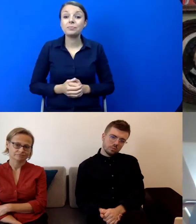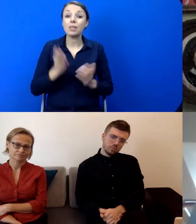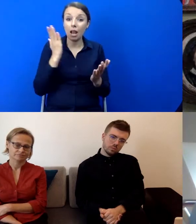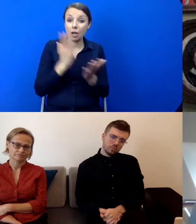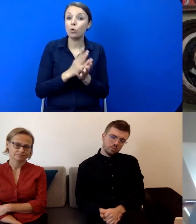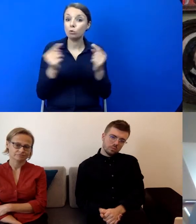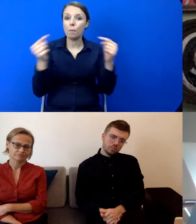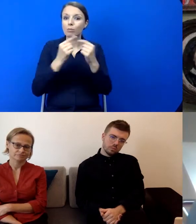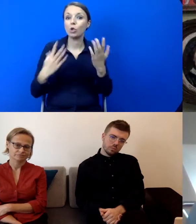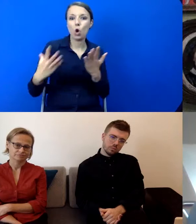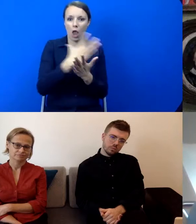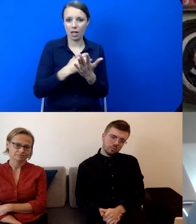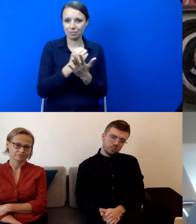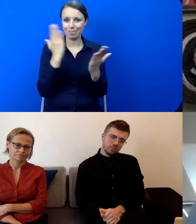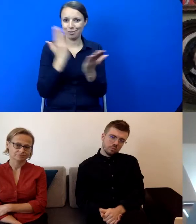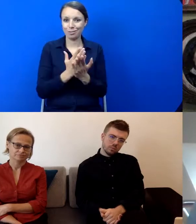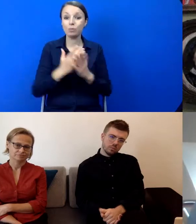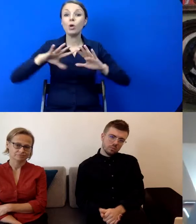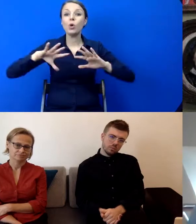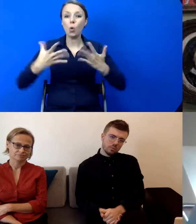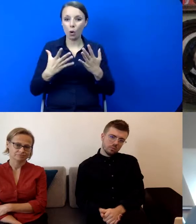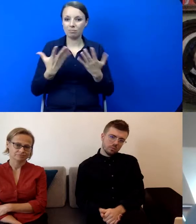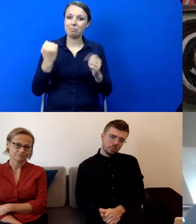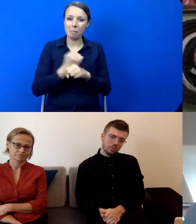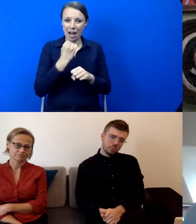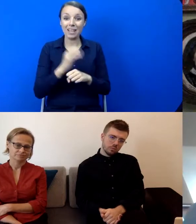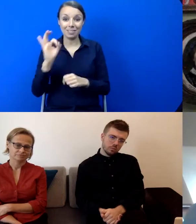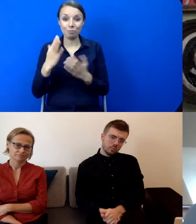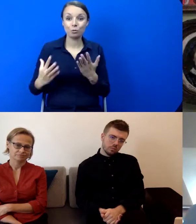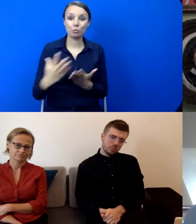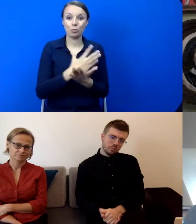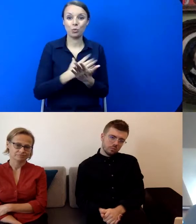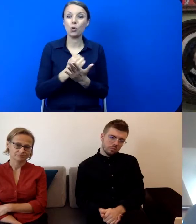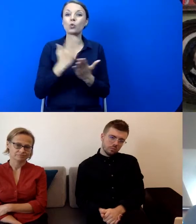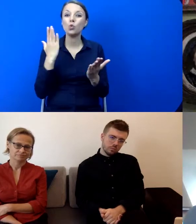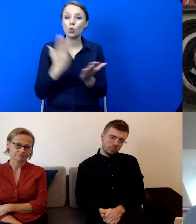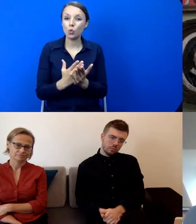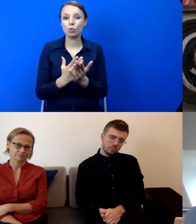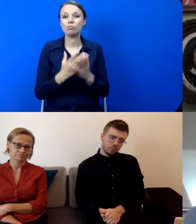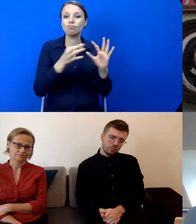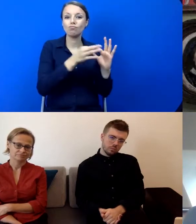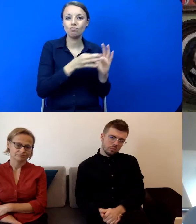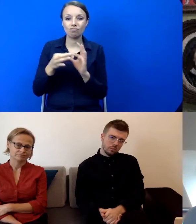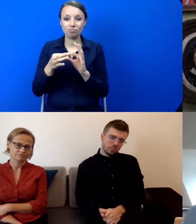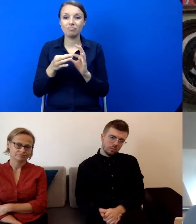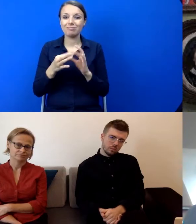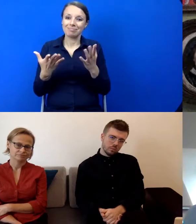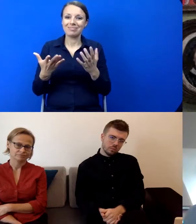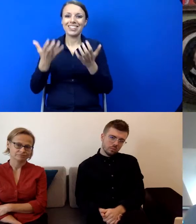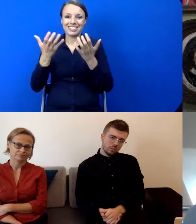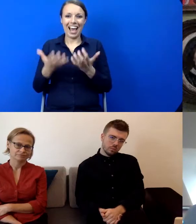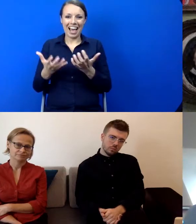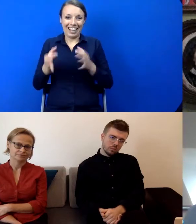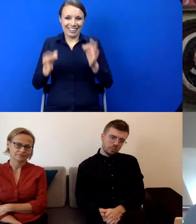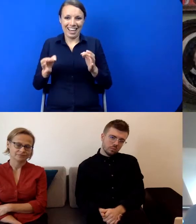pod taki zbiór prac, które są związane bezpośrednio z naszą instytucją. I taki